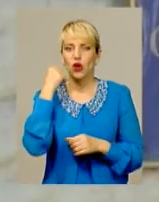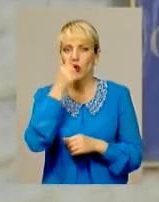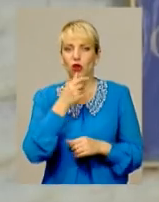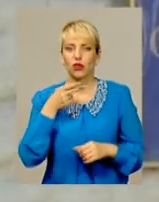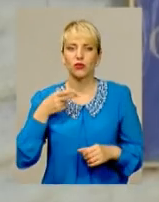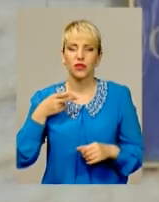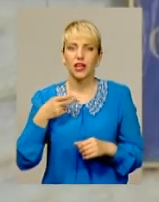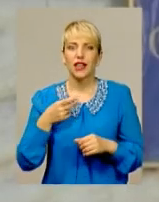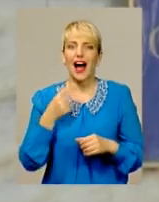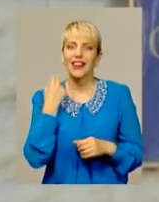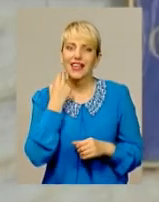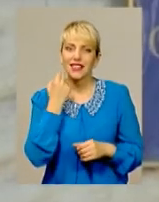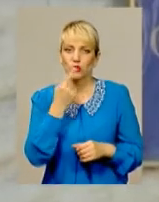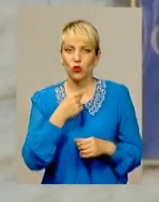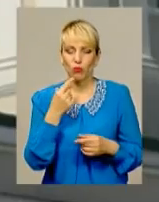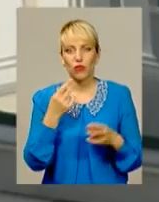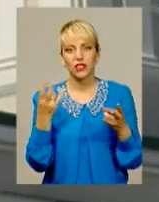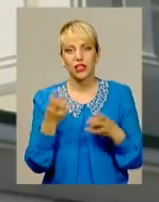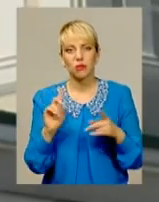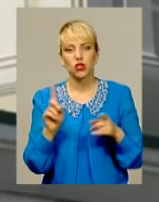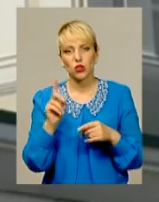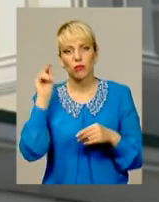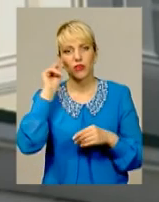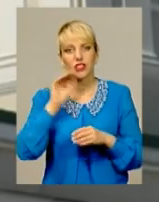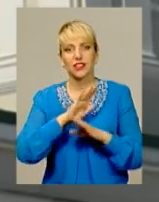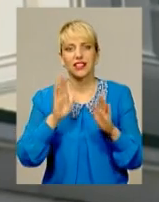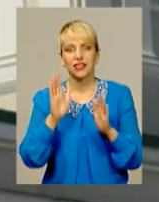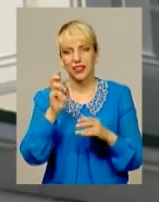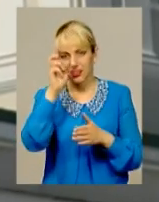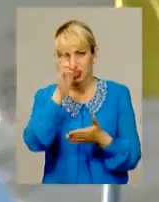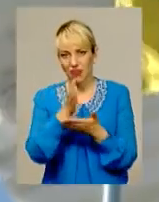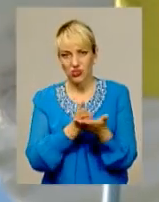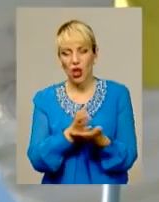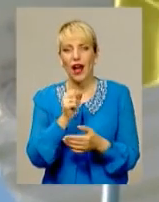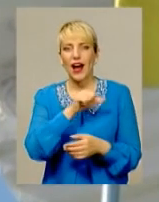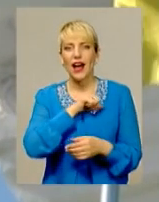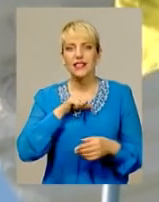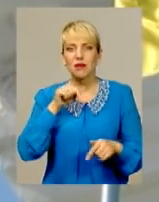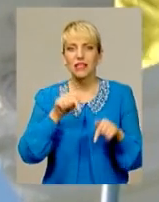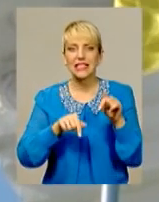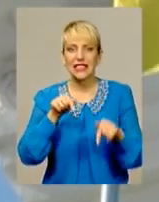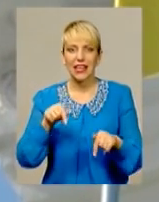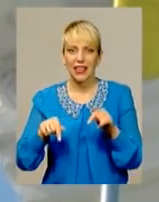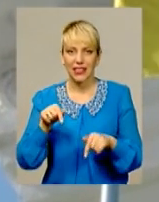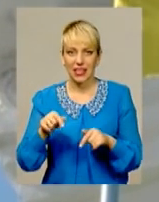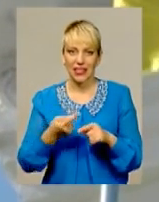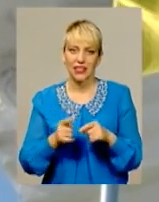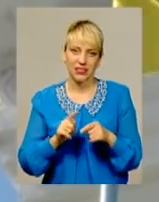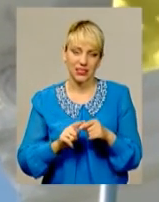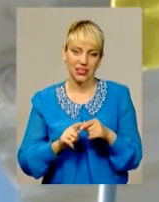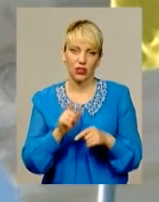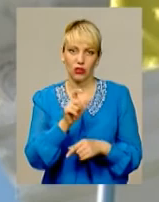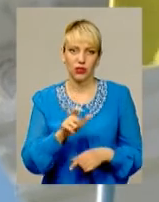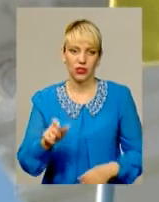доцільно, аби окрім держслужбовців розмовну англійську вивчали їхні секретарі? Дарина Денисенко, Дем'ян Цегольник, Олександр Горішавський. Для